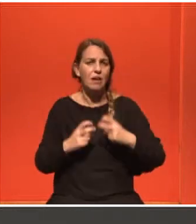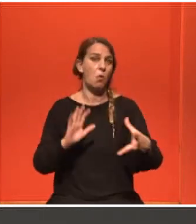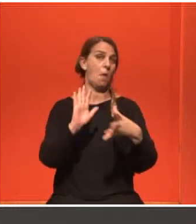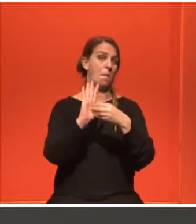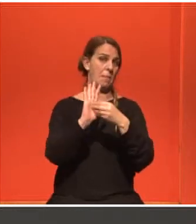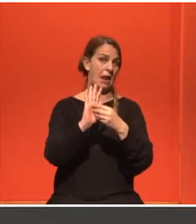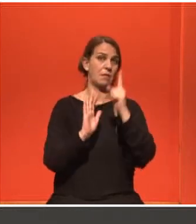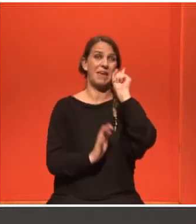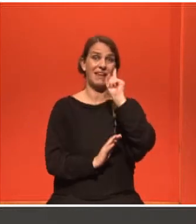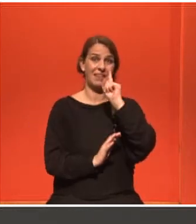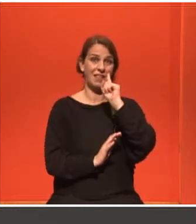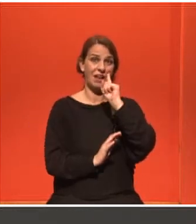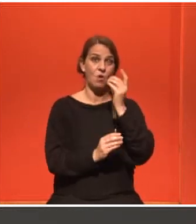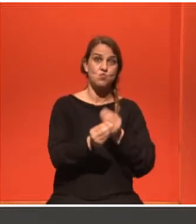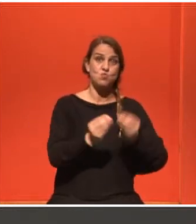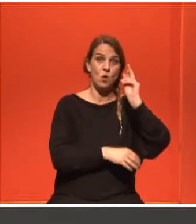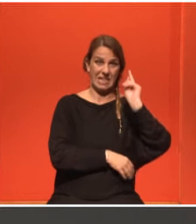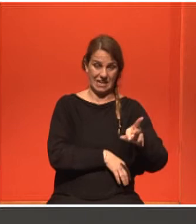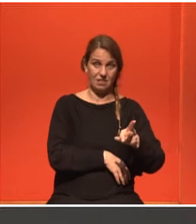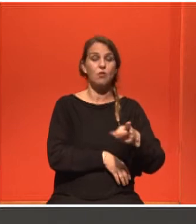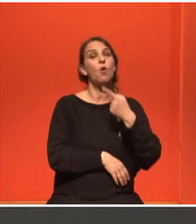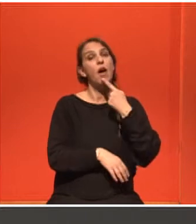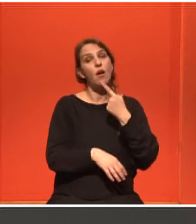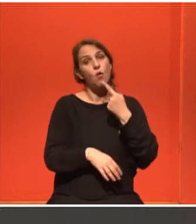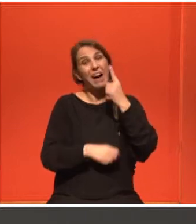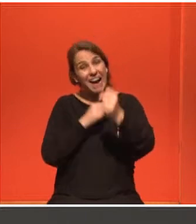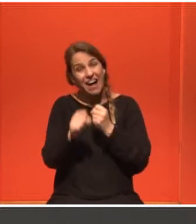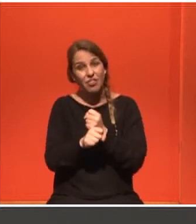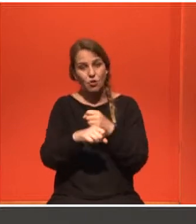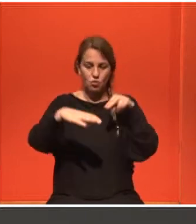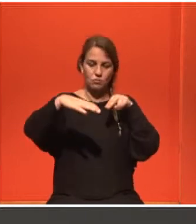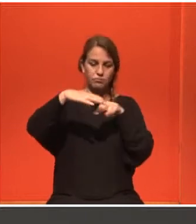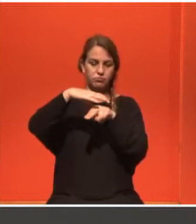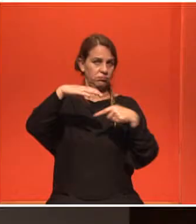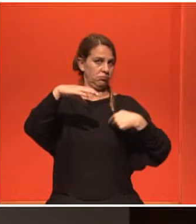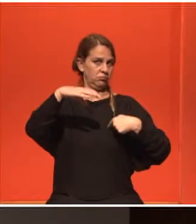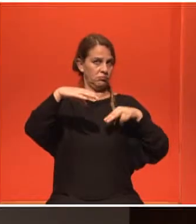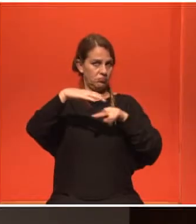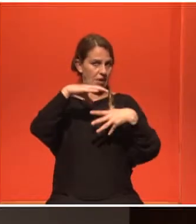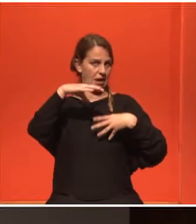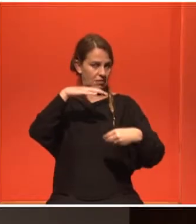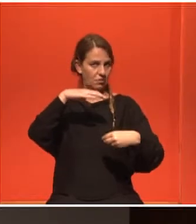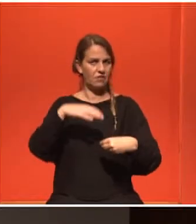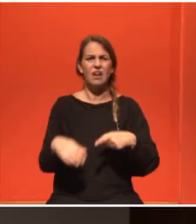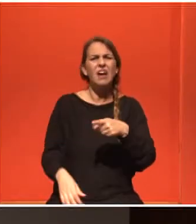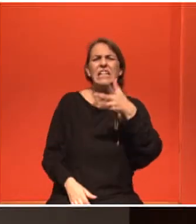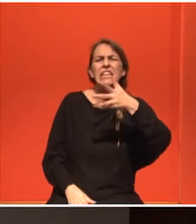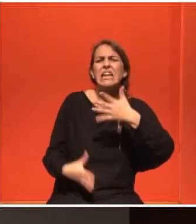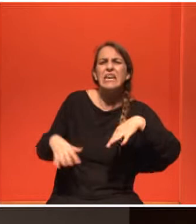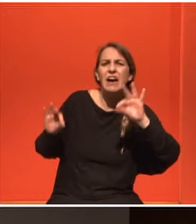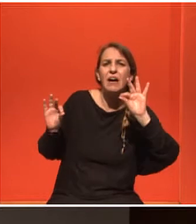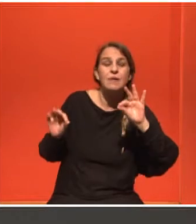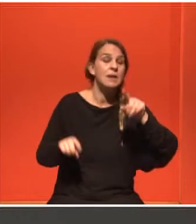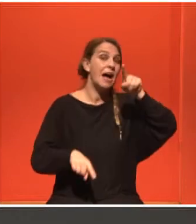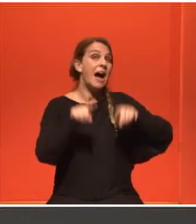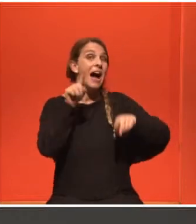κοπέλες πολύ ψηλού κινδύνου συνιστούμε να κάνουν μαγνητική μαστογραφία κάθε χρόνο, με ένα παράδειγμα. Από τι ηλικία. Εξαρτάται